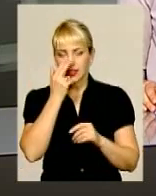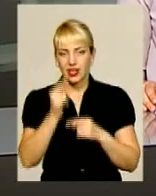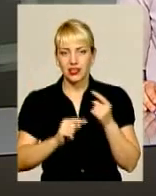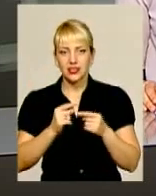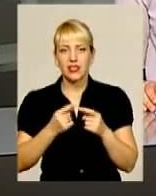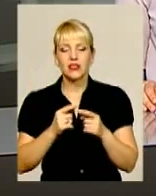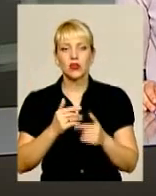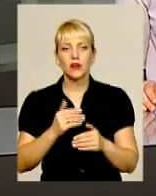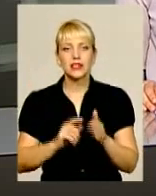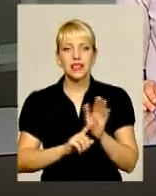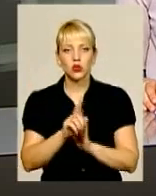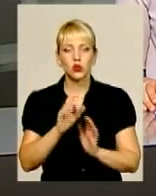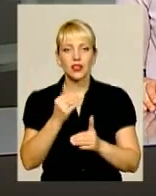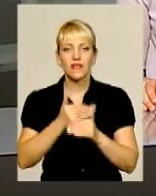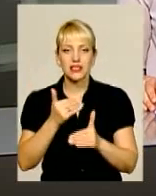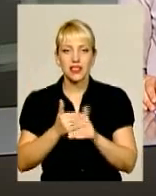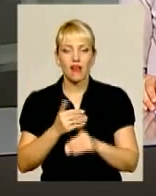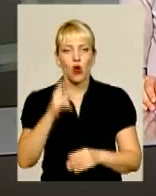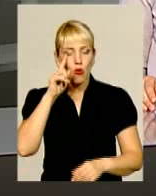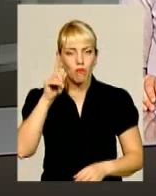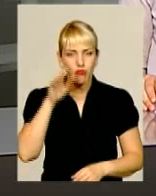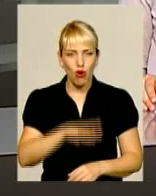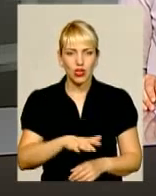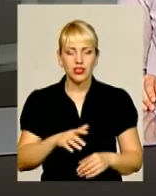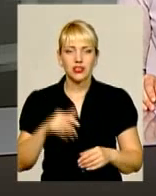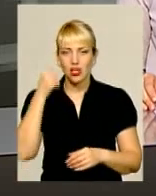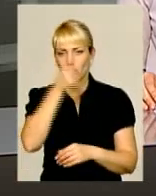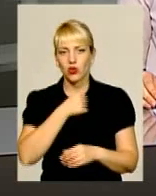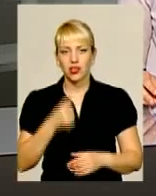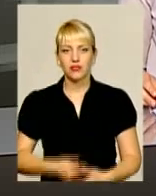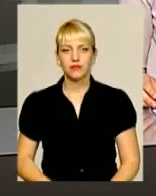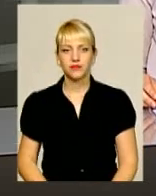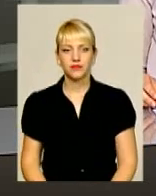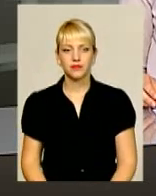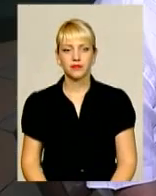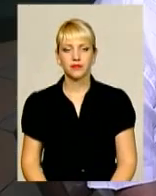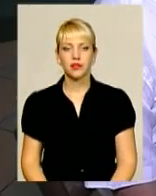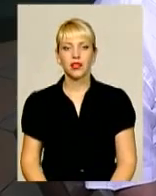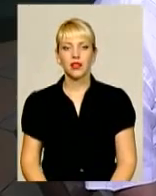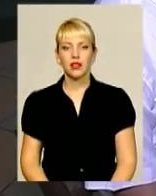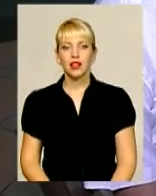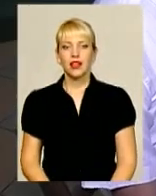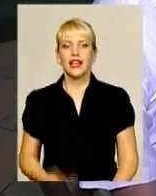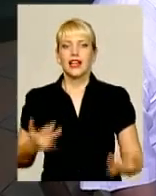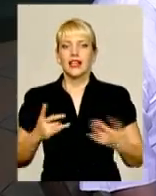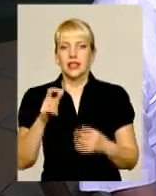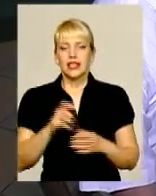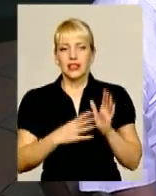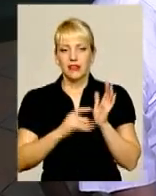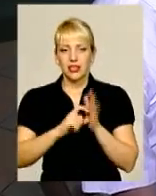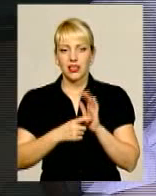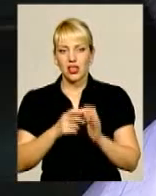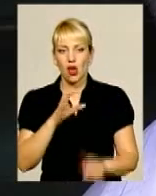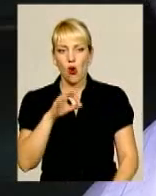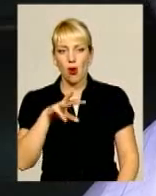«Прокляті роки». Про українських поетів, що не корилися радянській владі. Завзятий театрал – дев'ятикласник